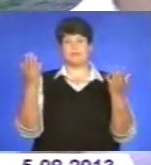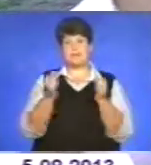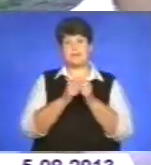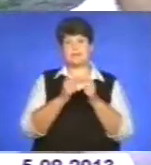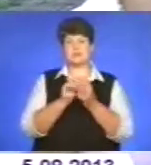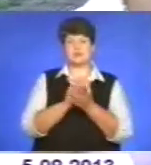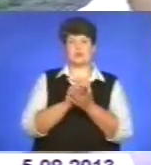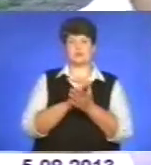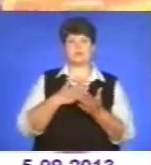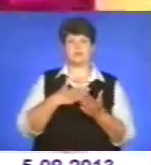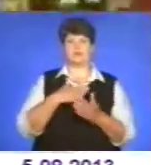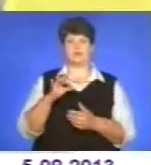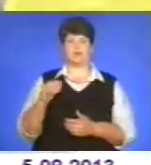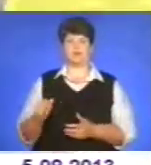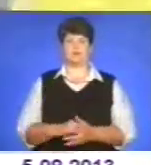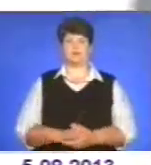знайомилися з нашим фольклором.